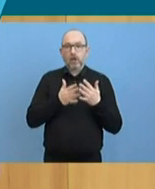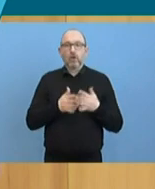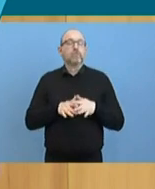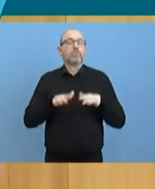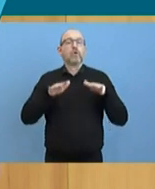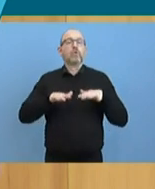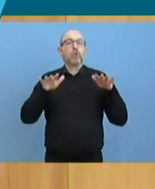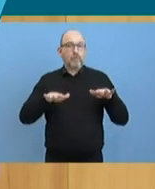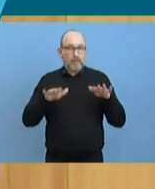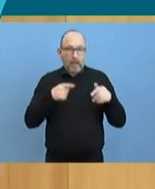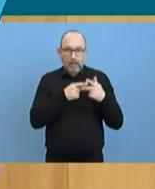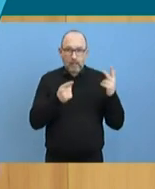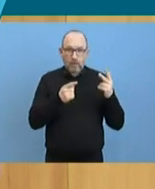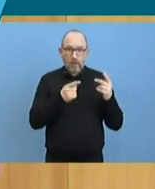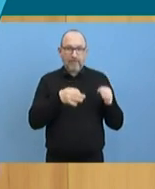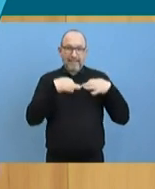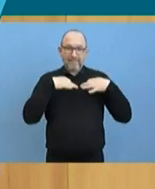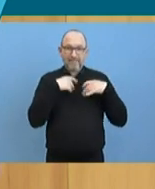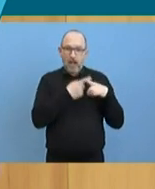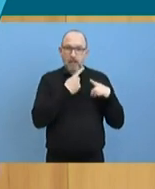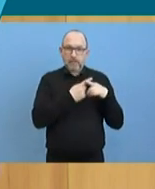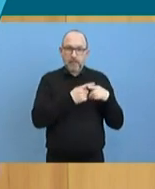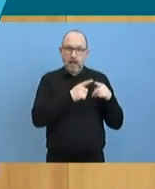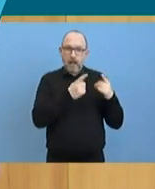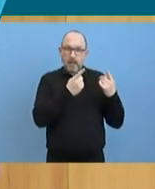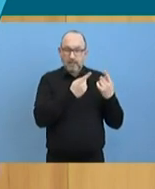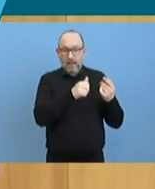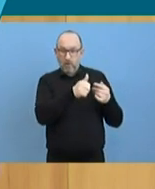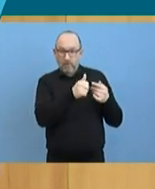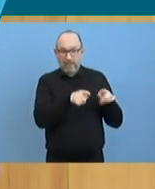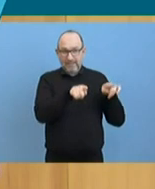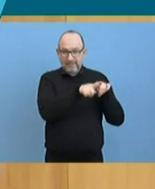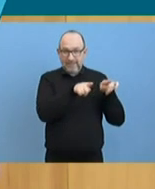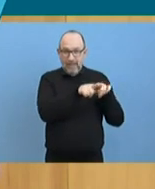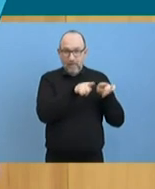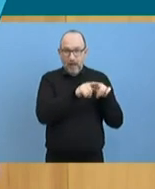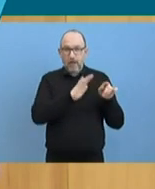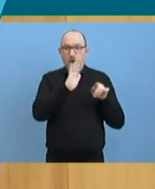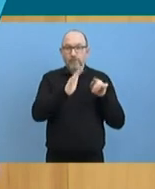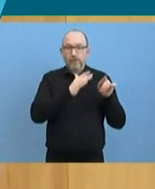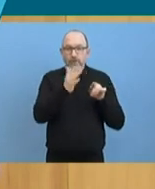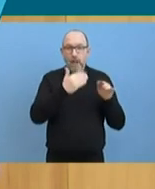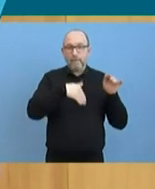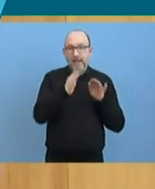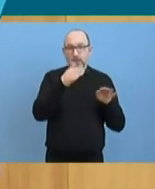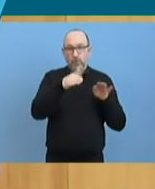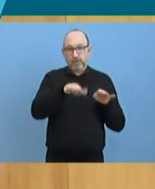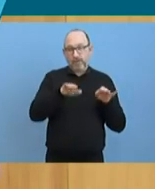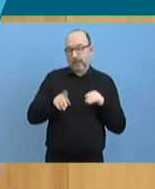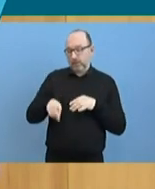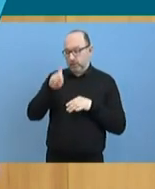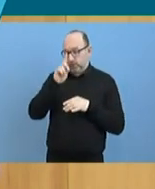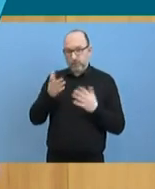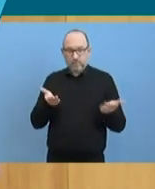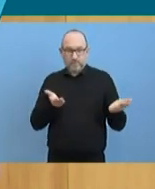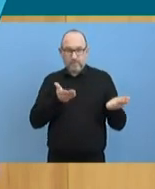gleiche Anzahl Infizierte, aber die fünf Fächer, ungefähr, Anzahl an Todesfällen. Kann das